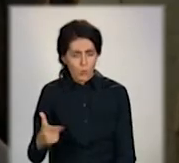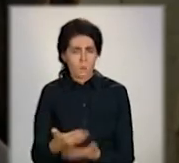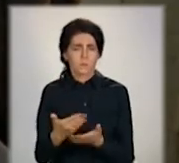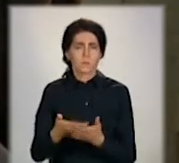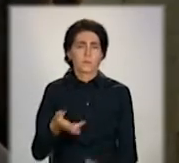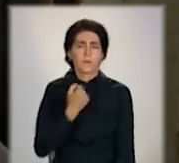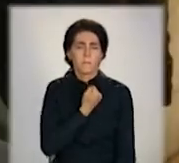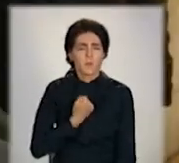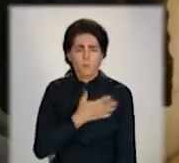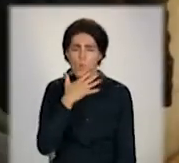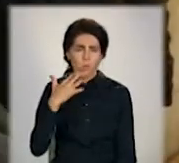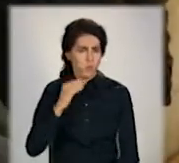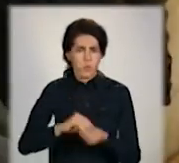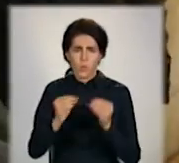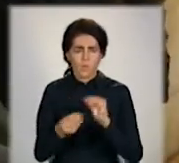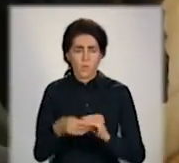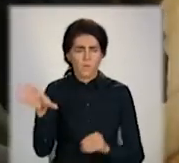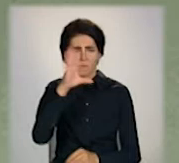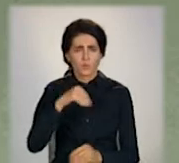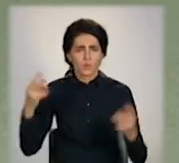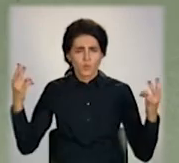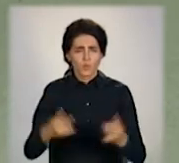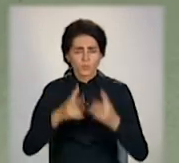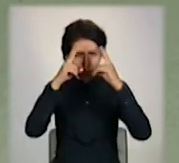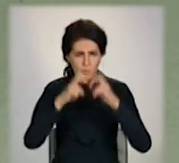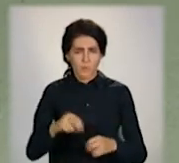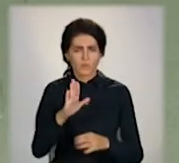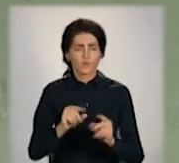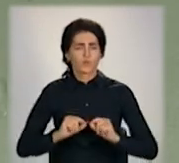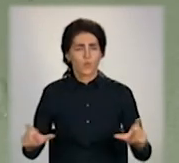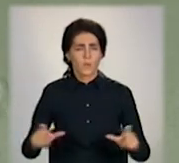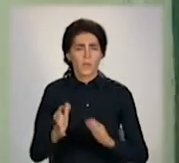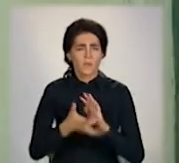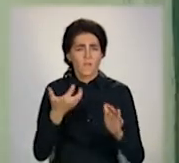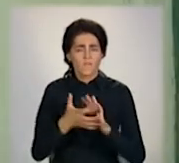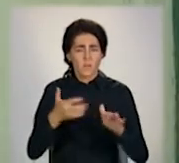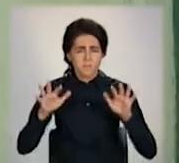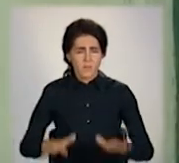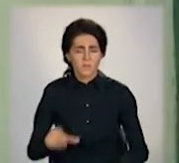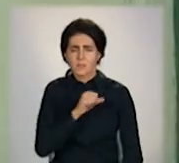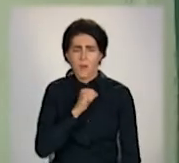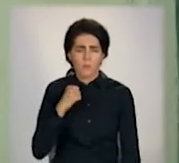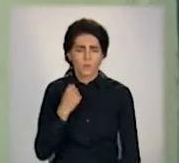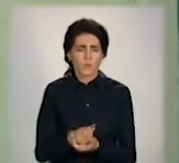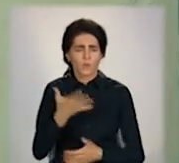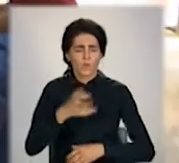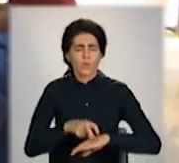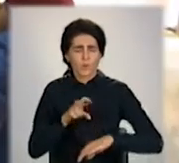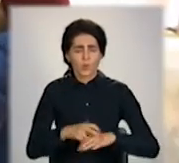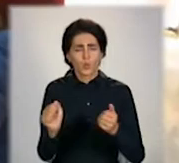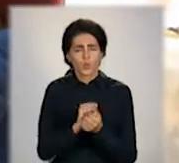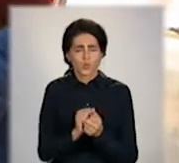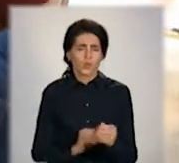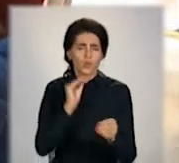Много проблем. До 1 октября сказали всім пройти в школі. У місті нестача вузьких спеціалістів. До того ж додалося паперової